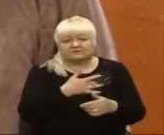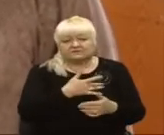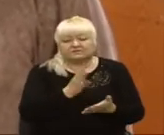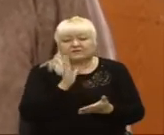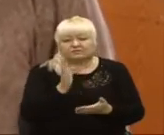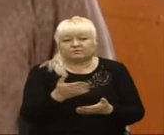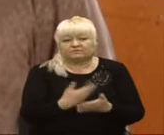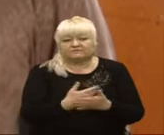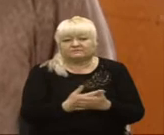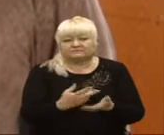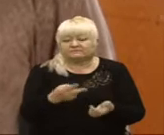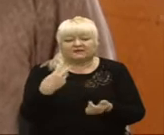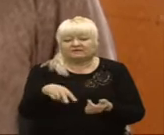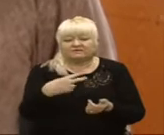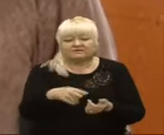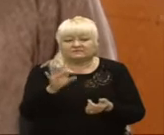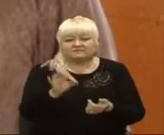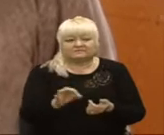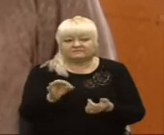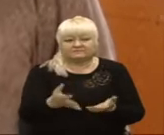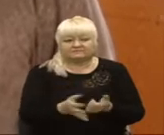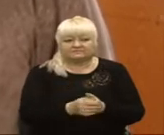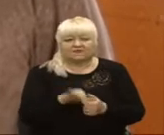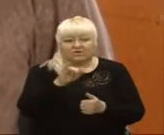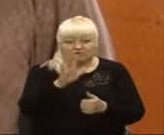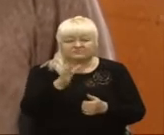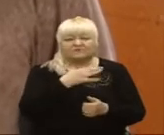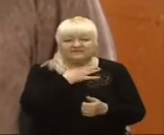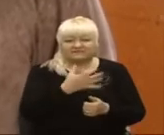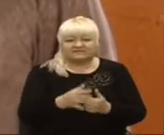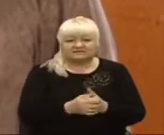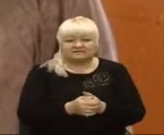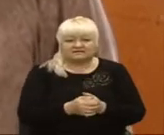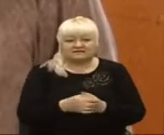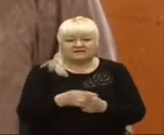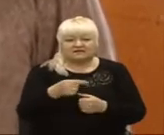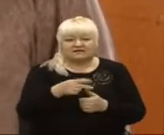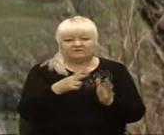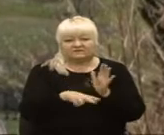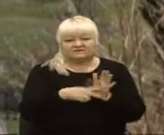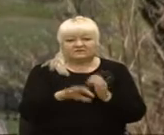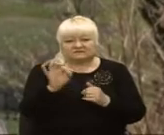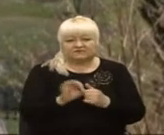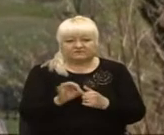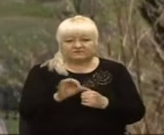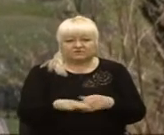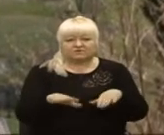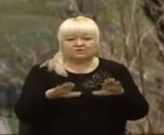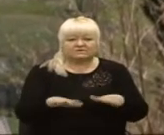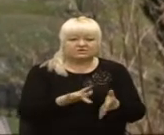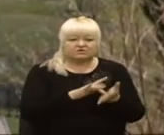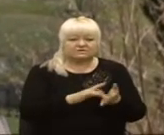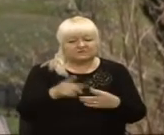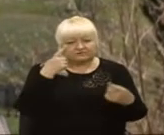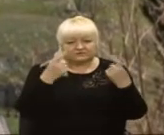від сили 20%. Тобто у вас дефіцит буде? 80%. У місцевому туристично